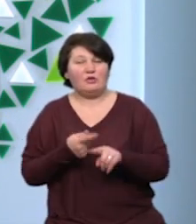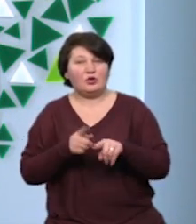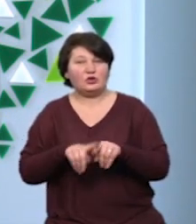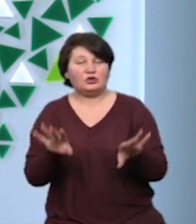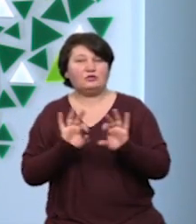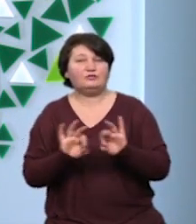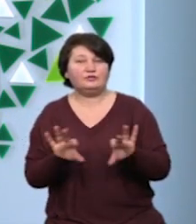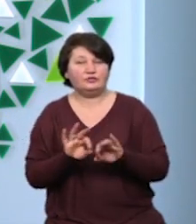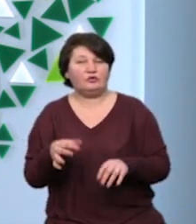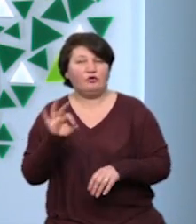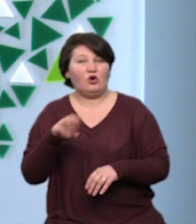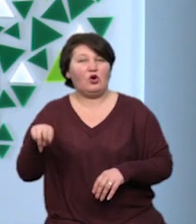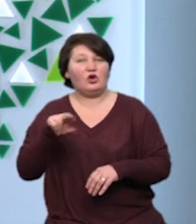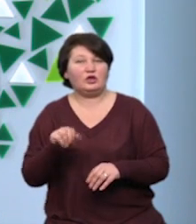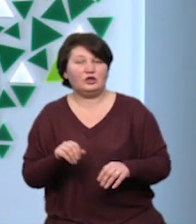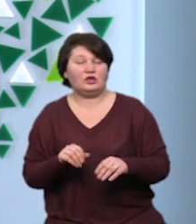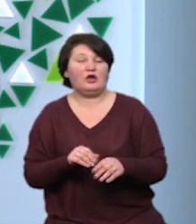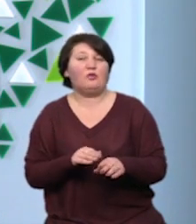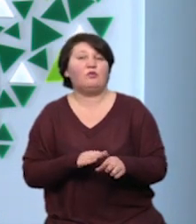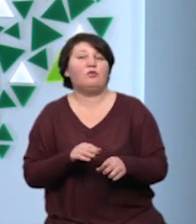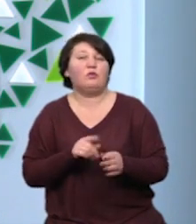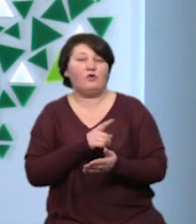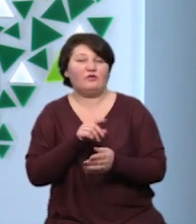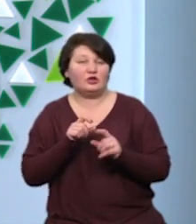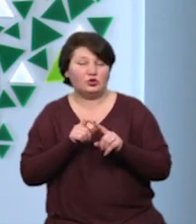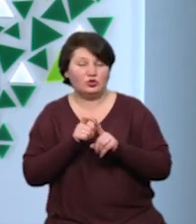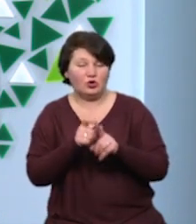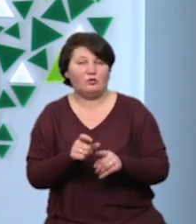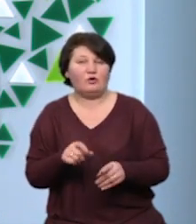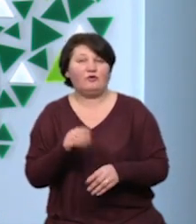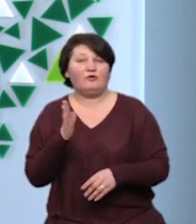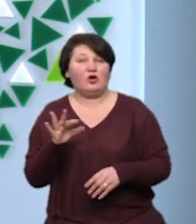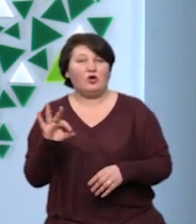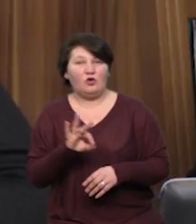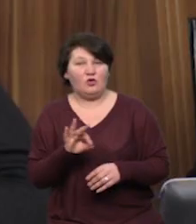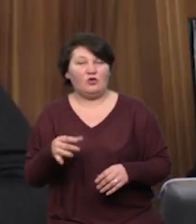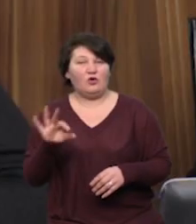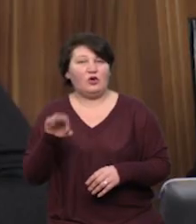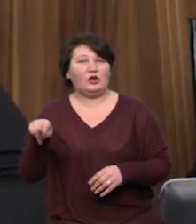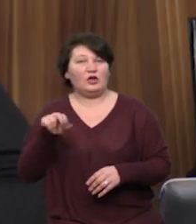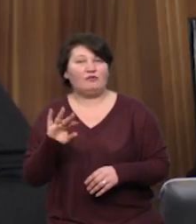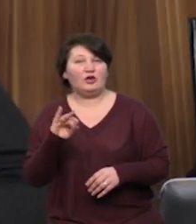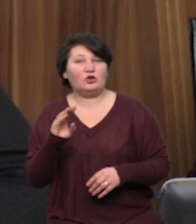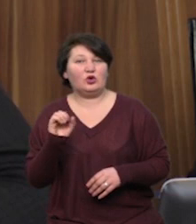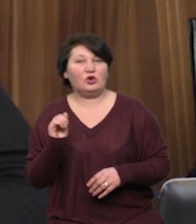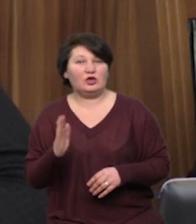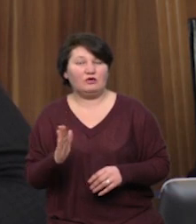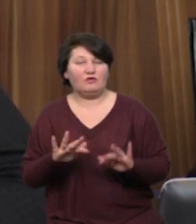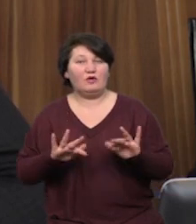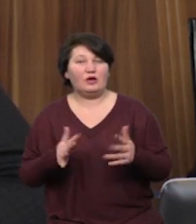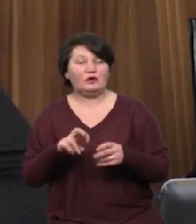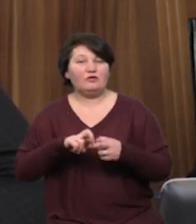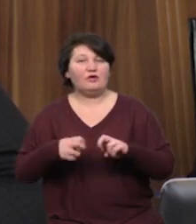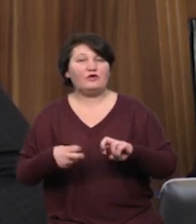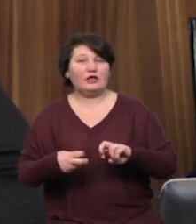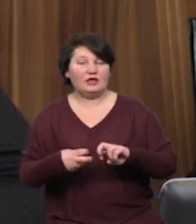облдержадміністрації повідомив тимчасовий виконувач обов'язків голови ОДА Віталій Федорів. 19 випадків в місті Івано-Франківську